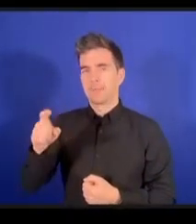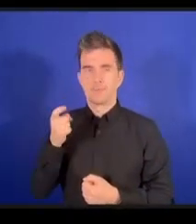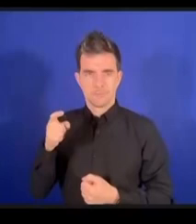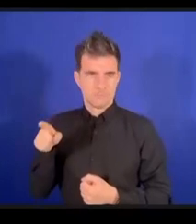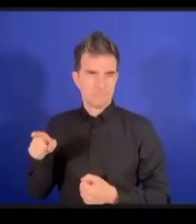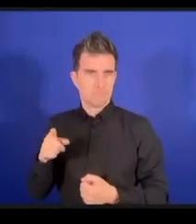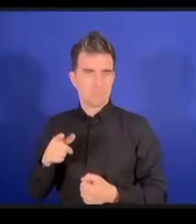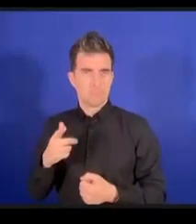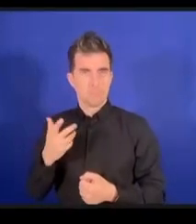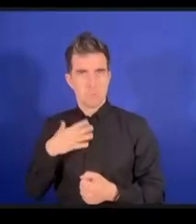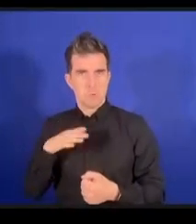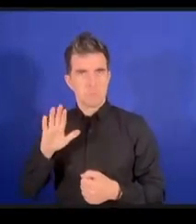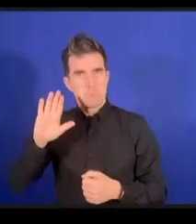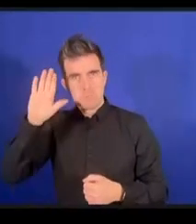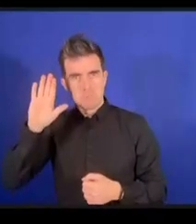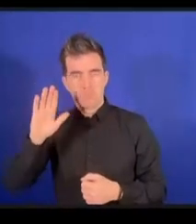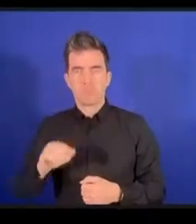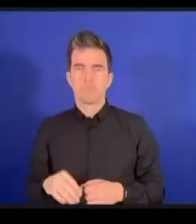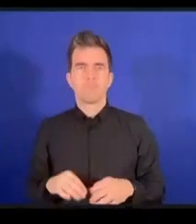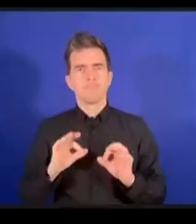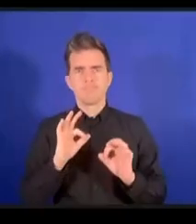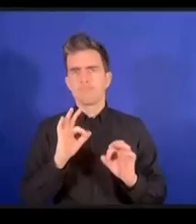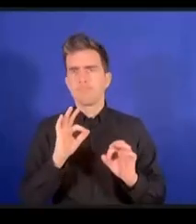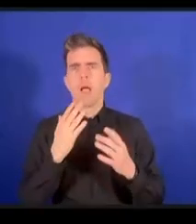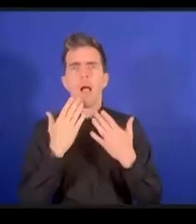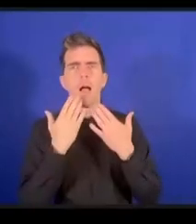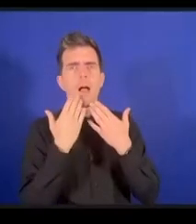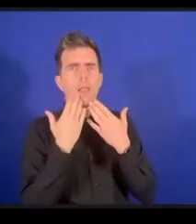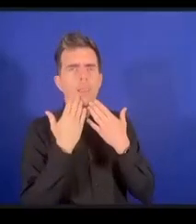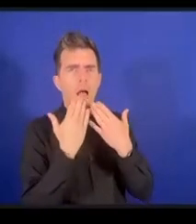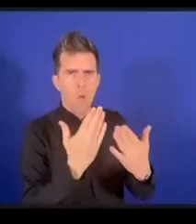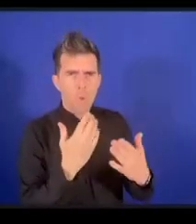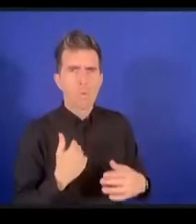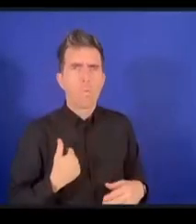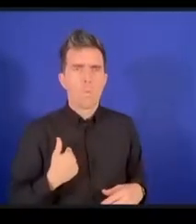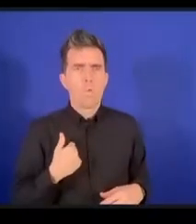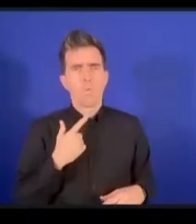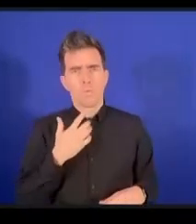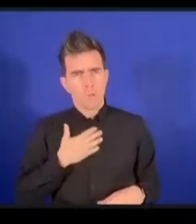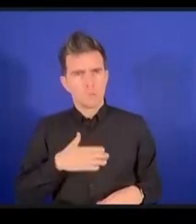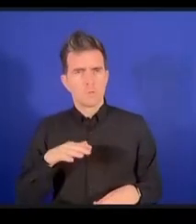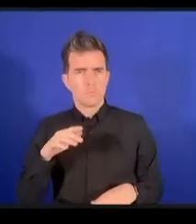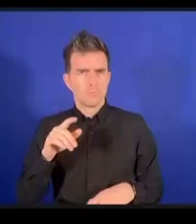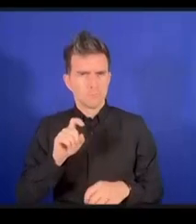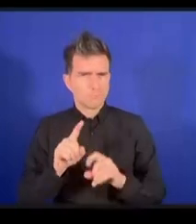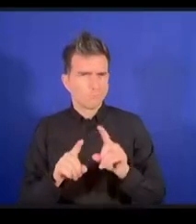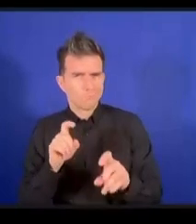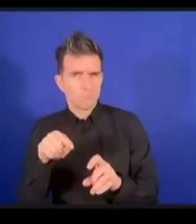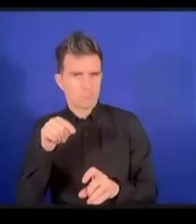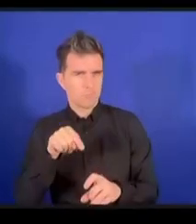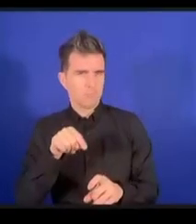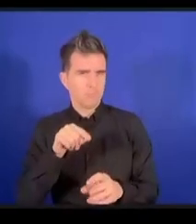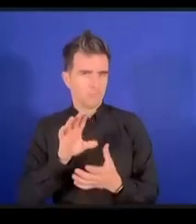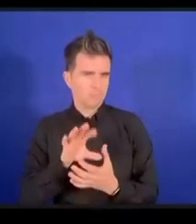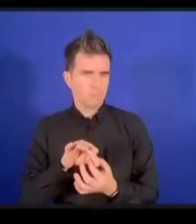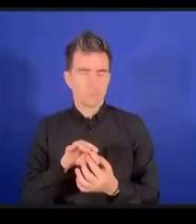Alejandro oui oui justement comme Marcus l'a dit à juste titre